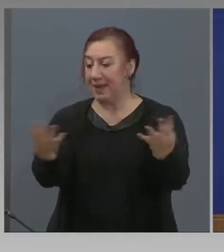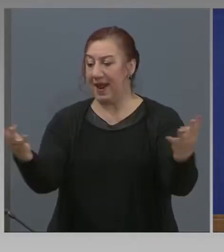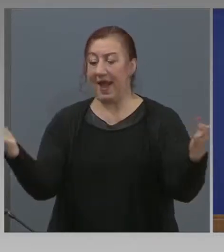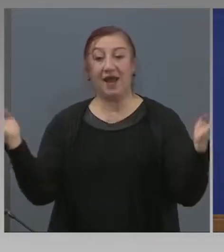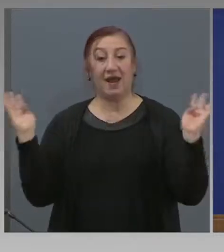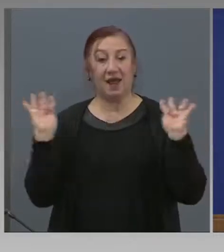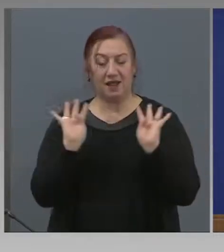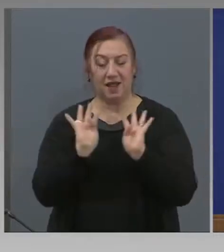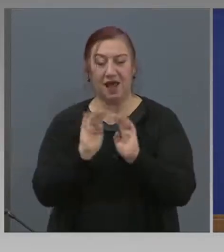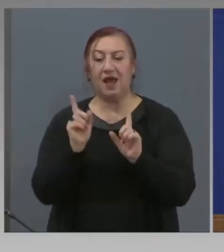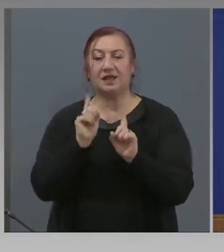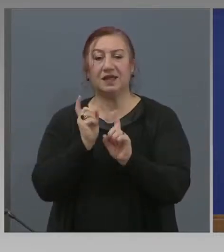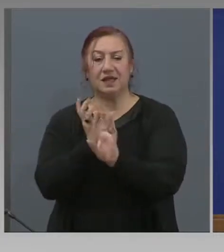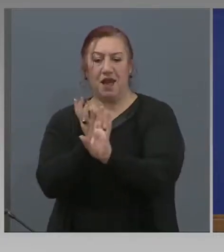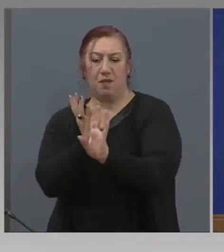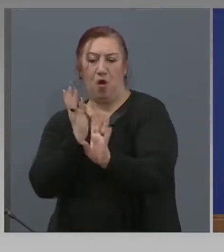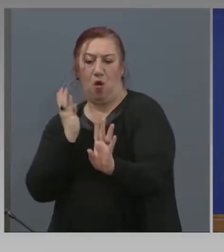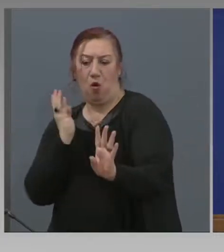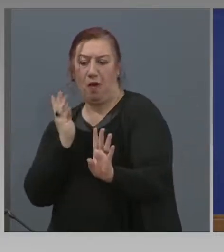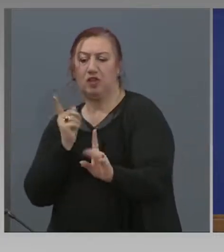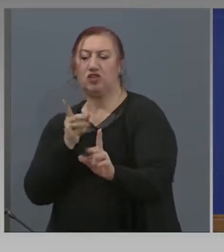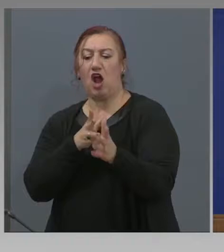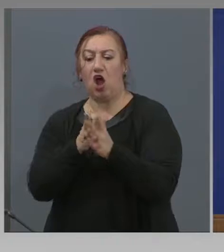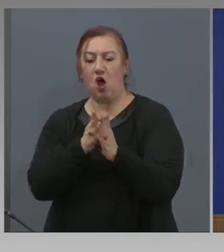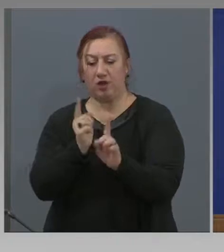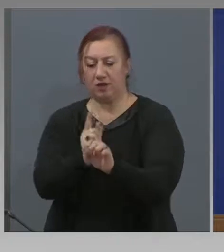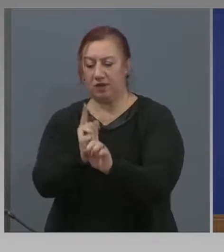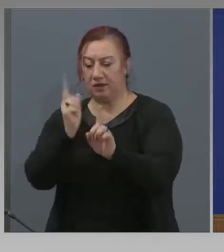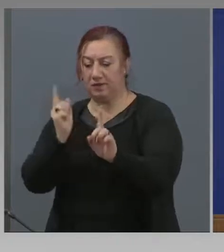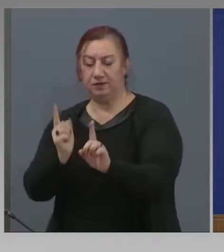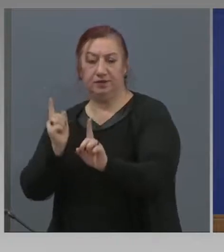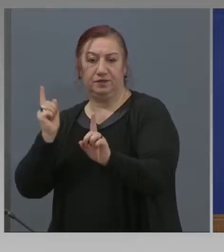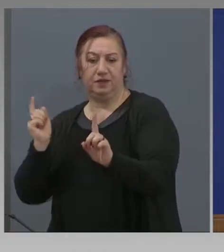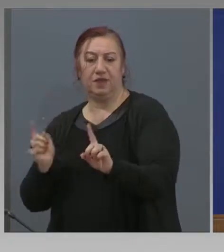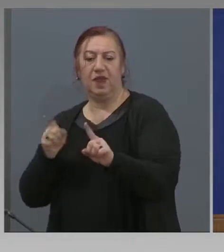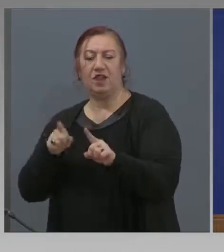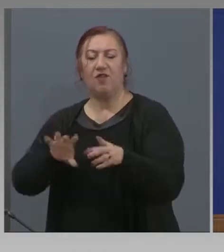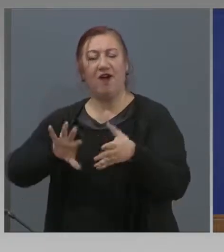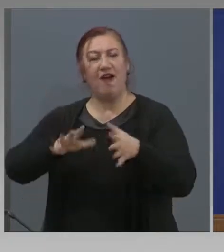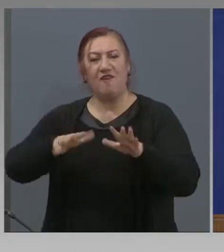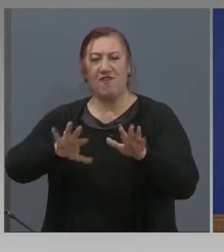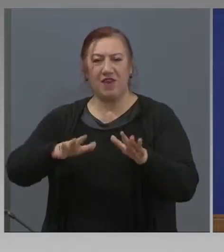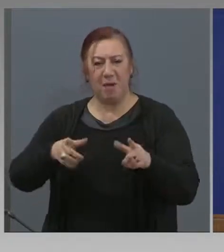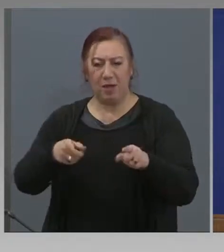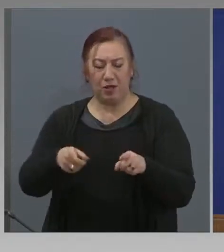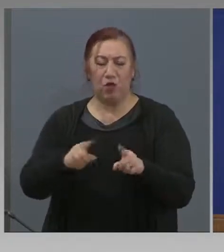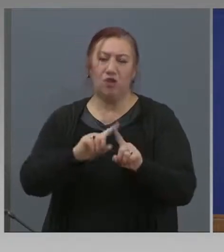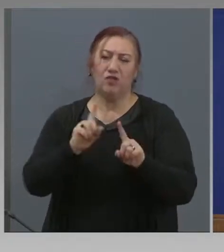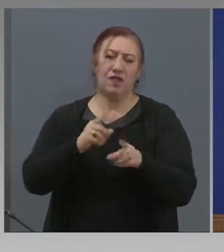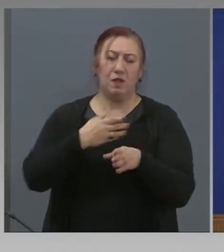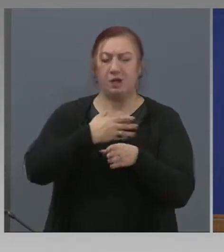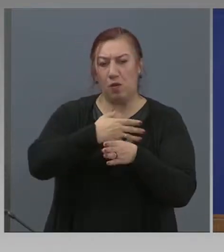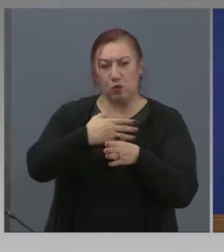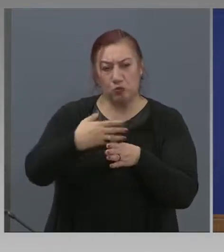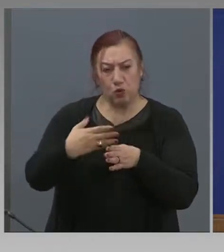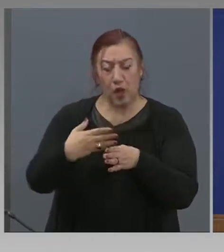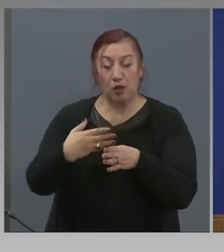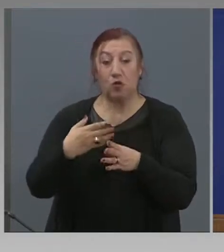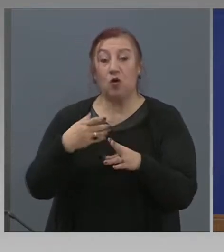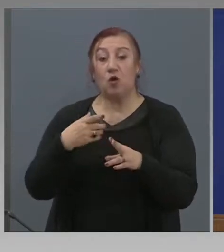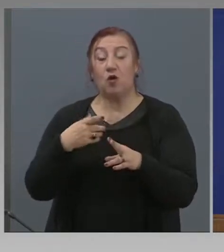струпват много хора близо един до друг. това е наем на времени прегради, защото това няма да бъде постоянно положение.